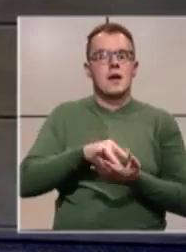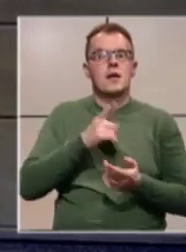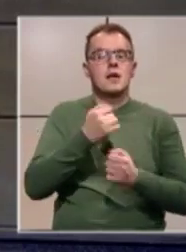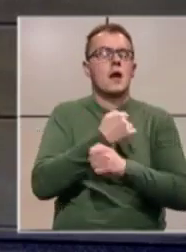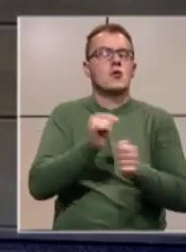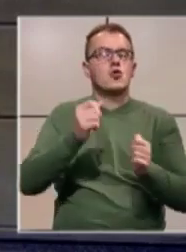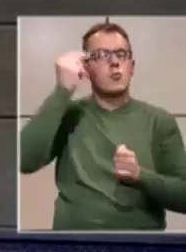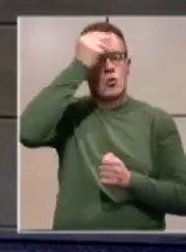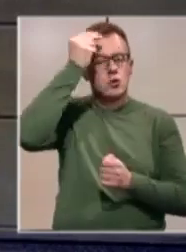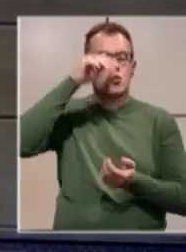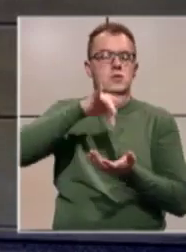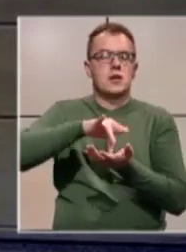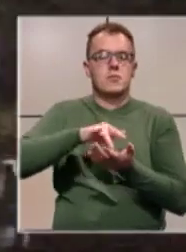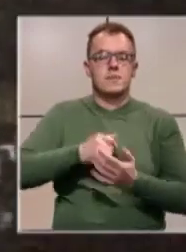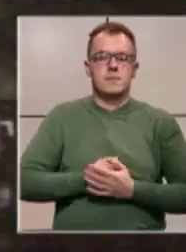slobodi u Srbiji.